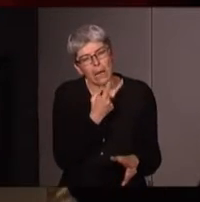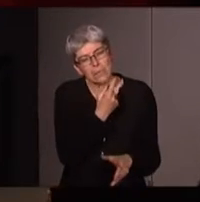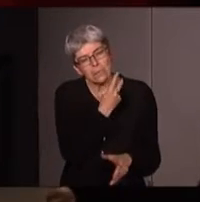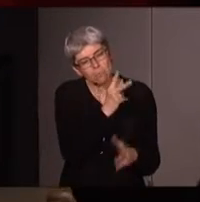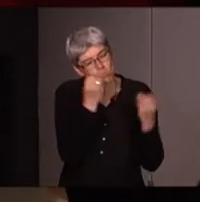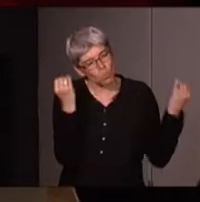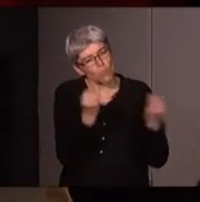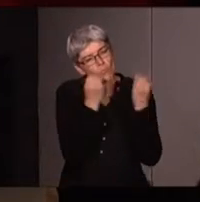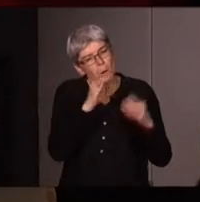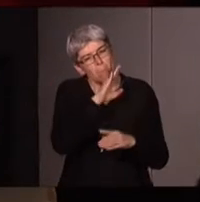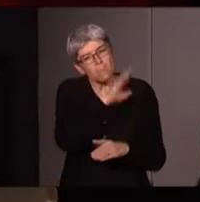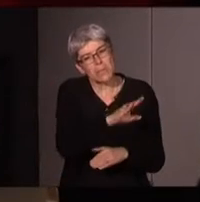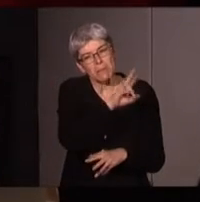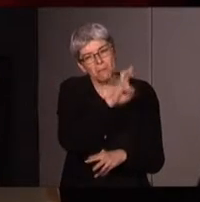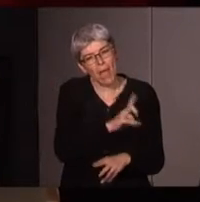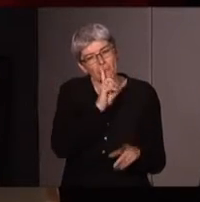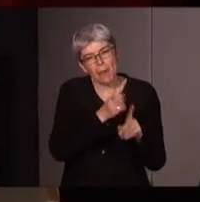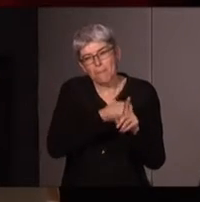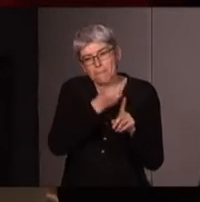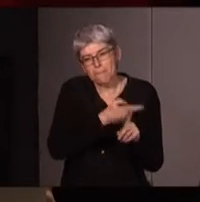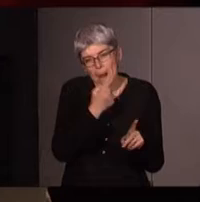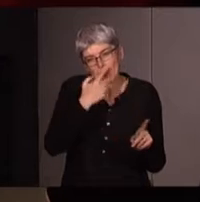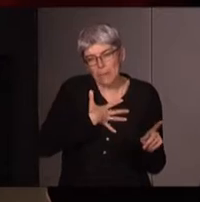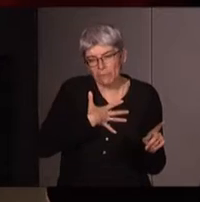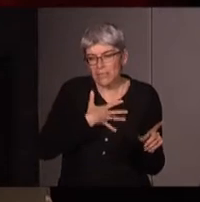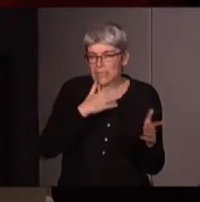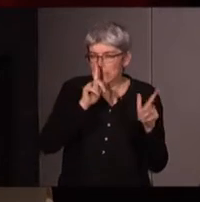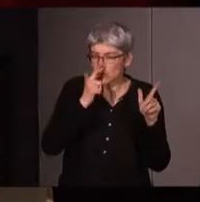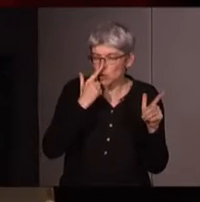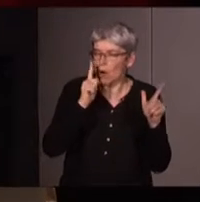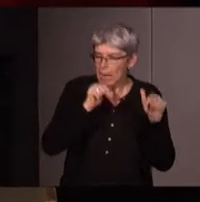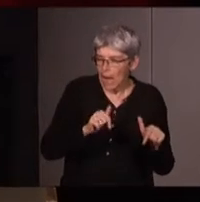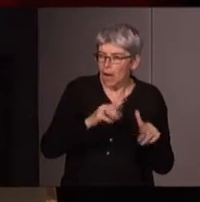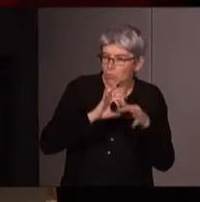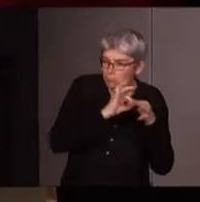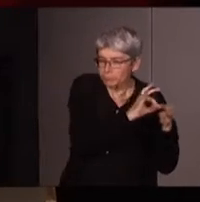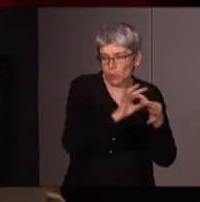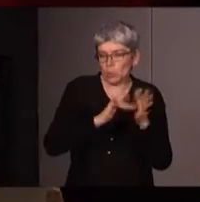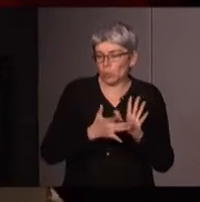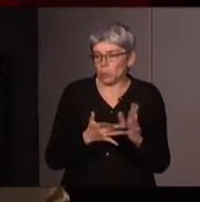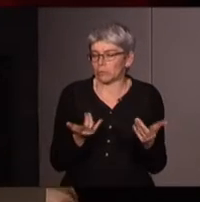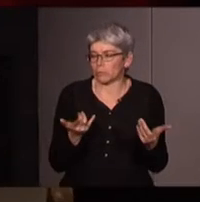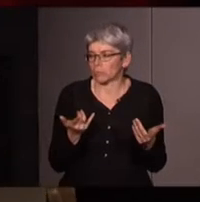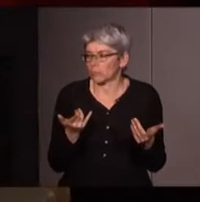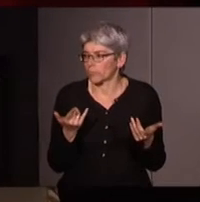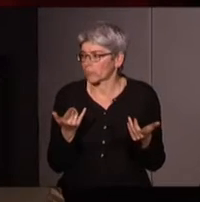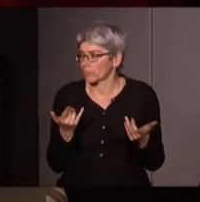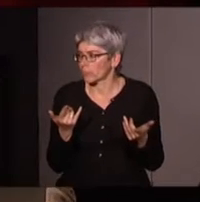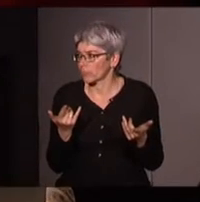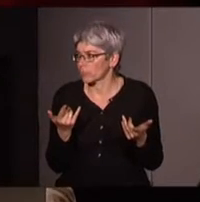mouvements écoféministes, j'ai l'impression que toutes ces choses sont articulées et que quand entendues